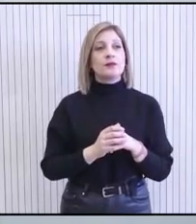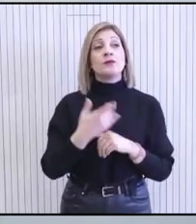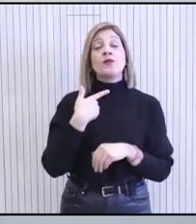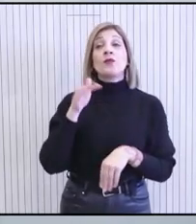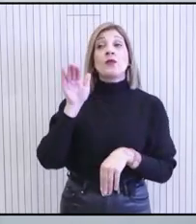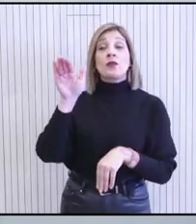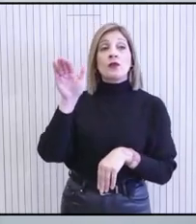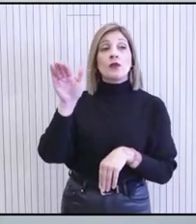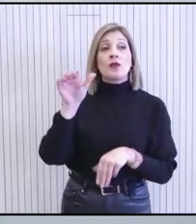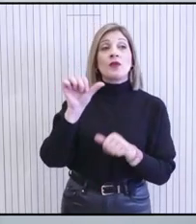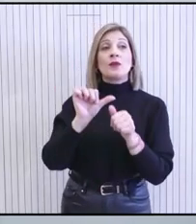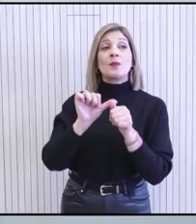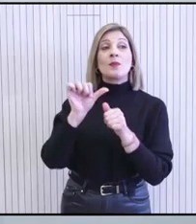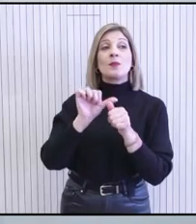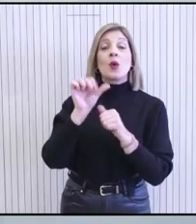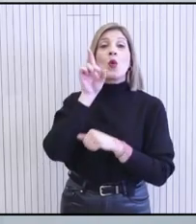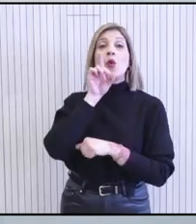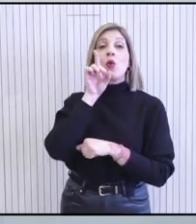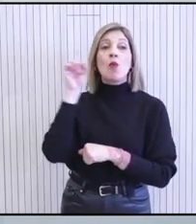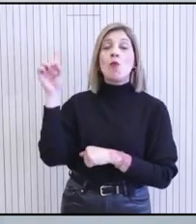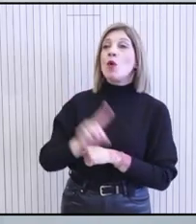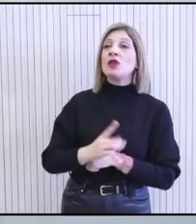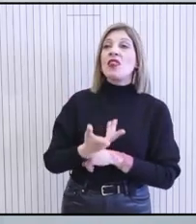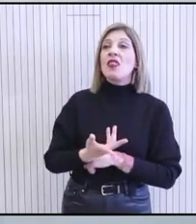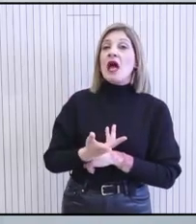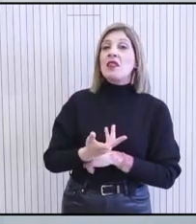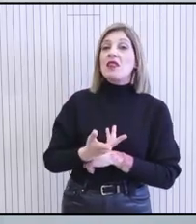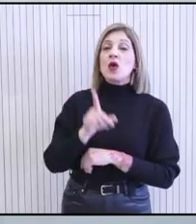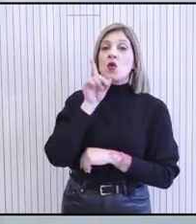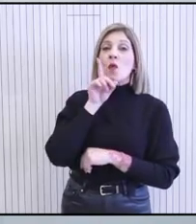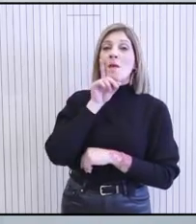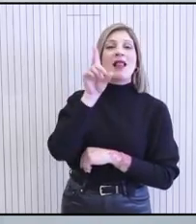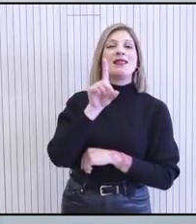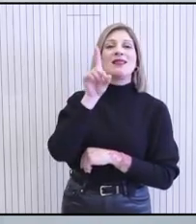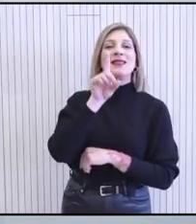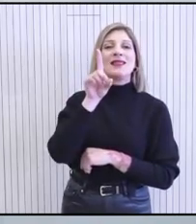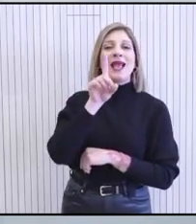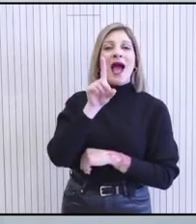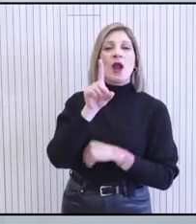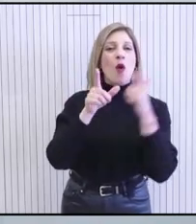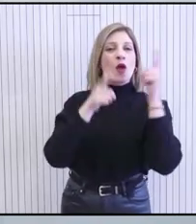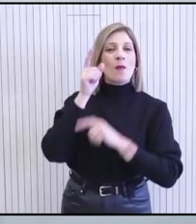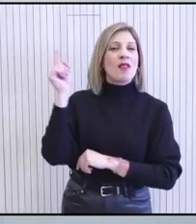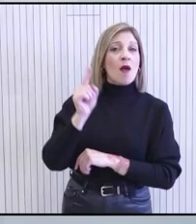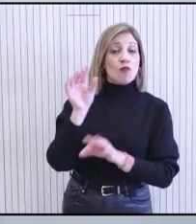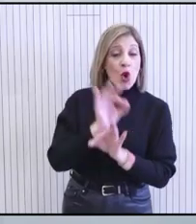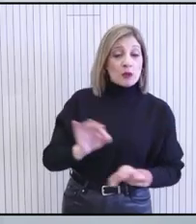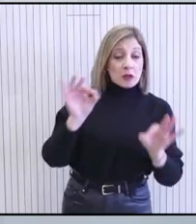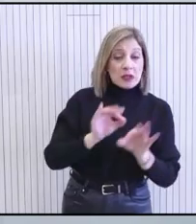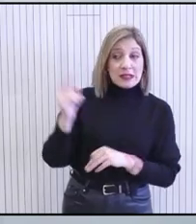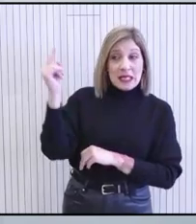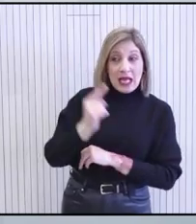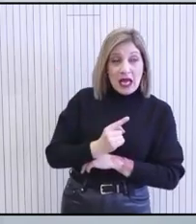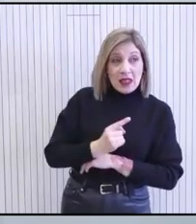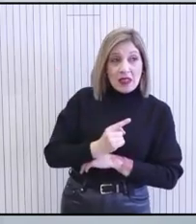Ρωτούσα, αν έχουμε ημερομηνία, ποτέ θα έρθει κ. Καρλό για να προετοιμάσει τη διδασκέψη, αλλά μου κάνει εντύπωση, δεν σας